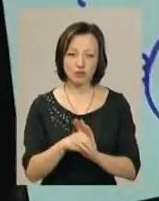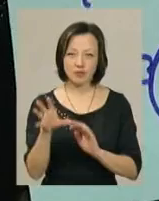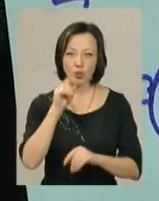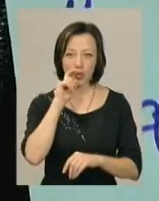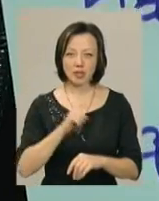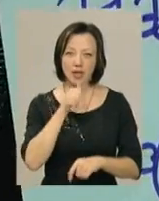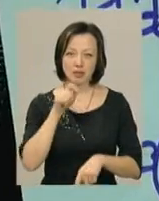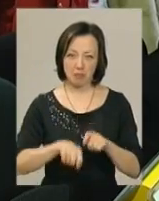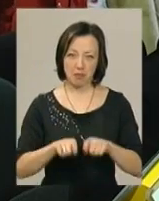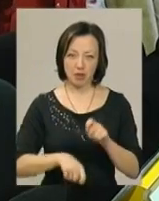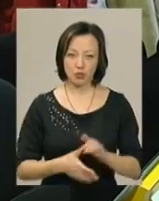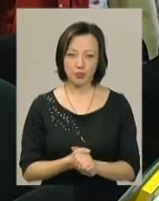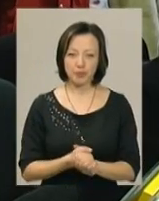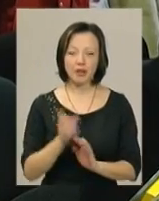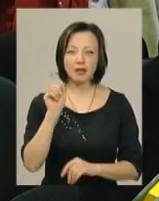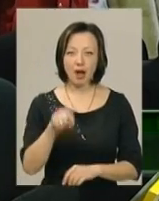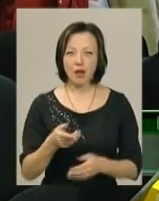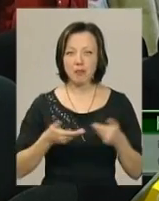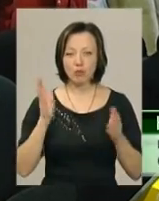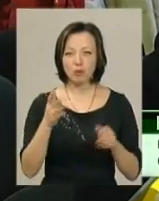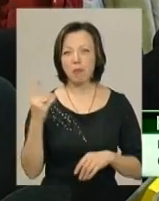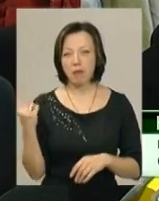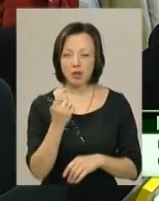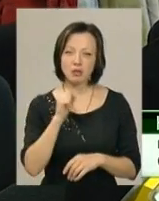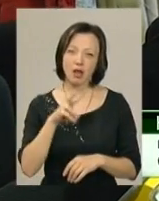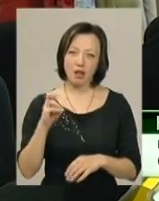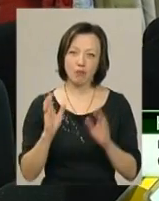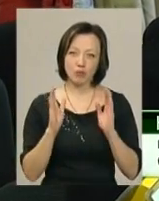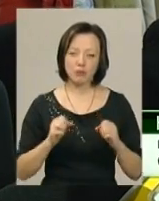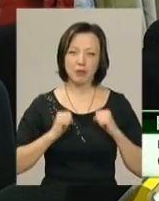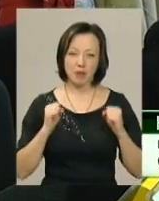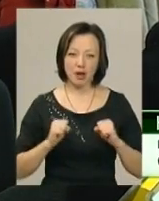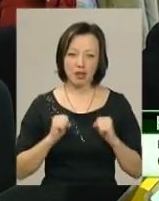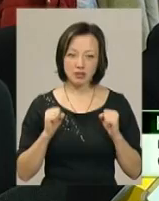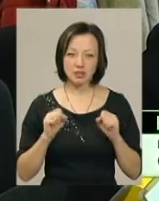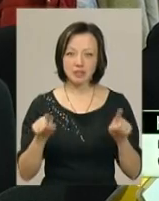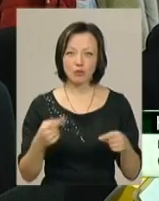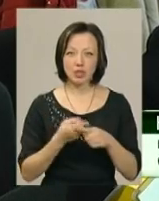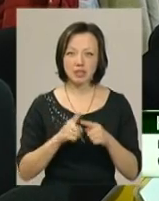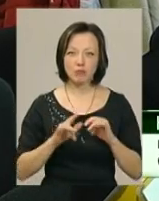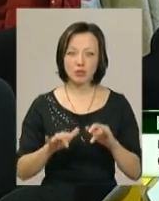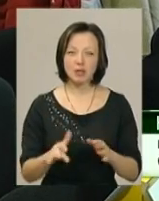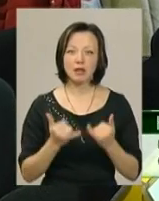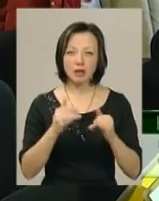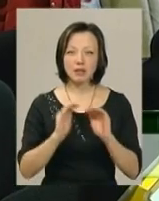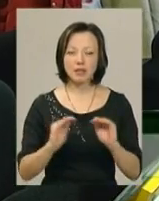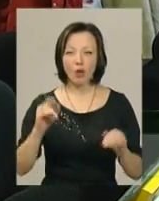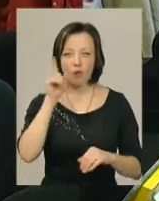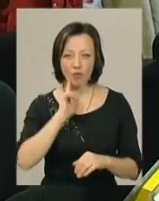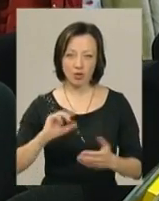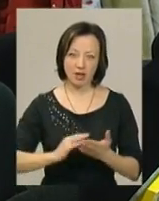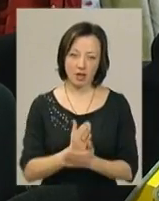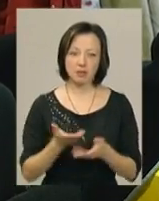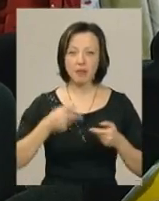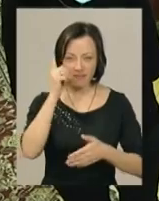всеукраїнського експерименту. Нехай ми будемо першими, але ми будемо намагатися створити цей процес для дітей комфортний, якісний.